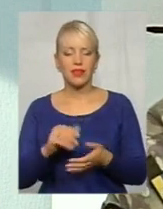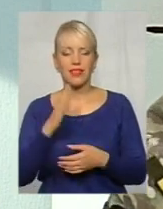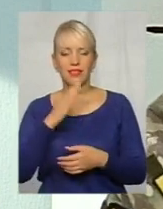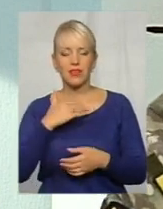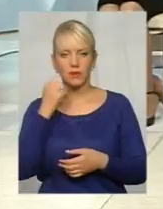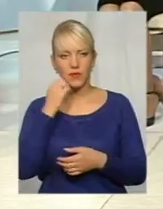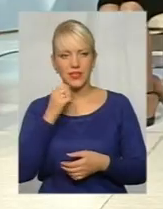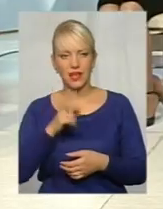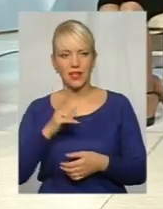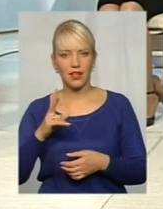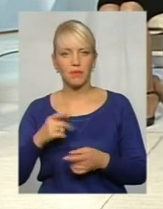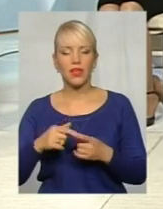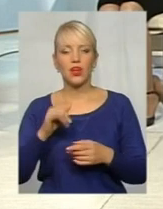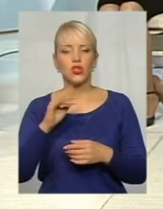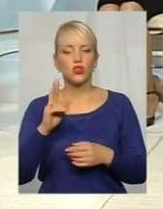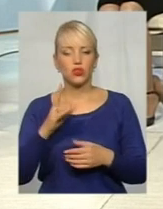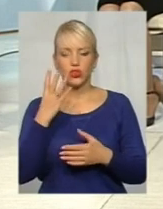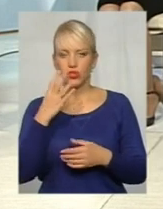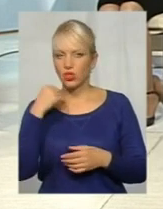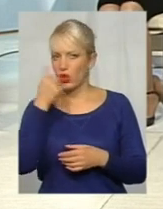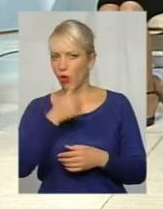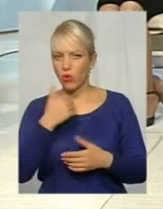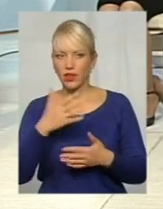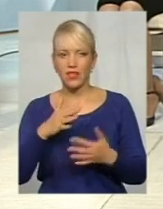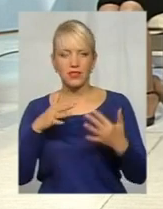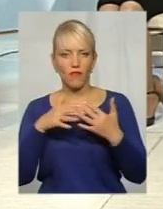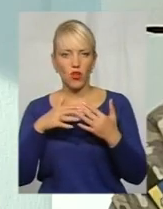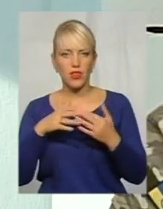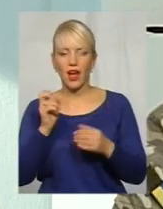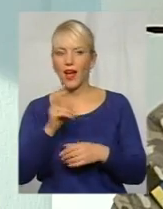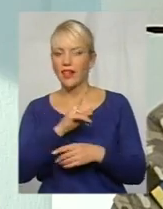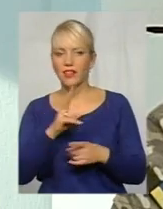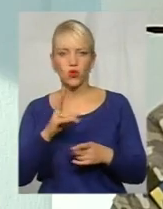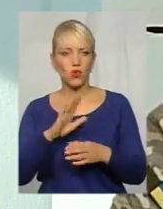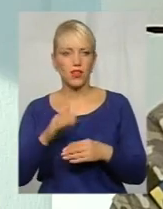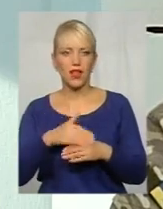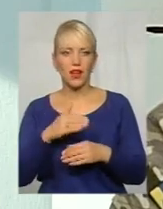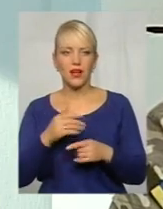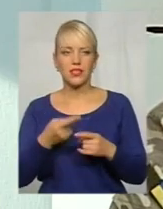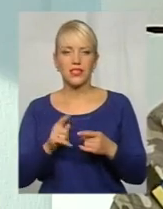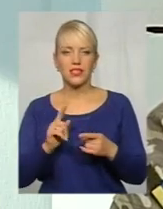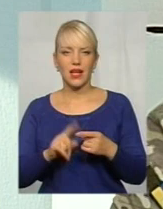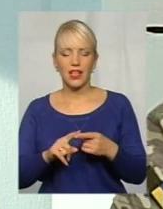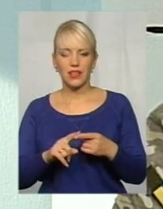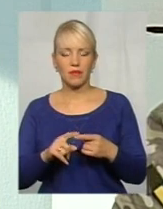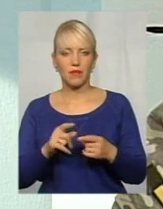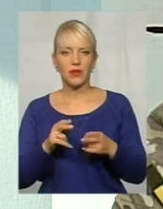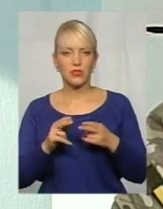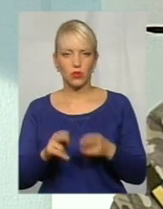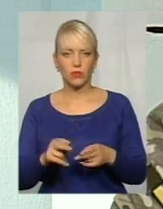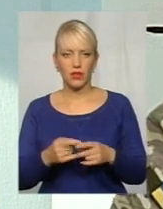тому що йде 4 роки війна, і ніхто ще до сих пор не наказан за це притуплення. А це саме настоящее притуплення. Я 13 вересня 2017